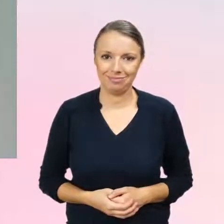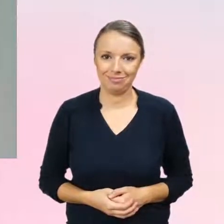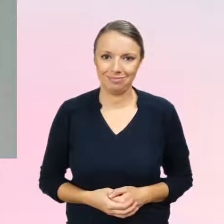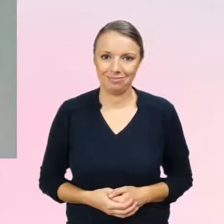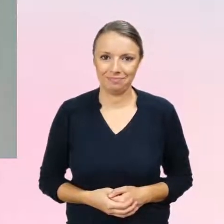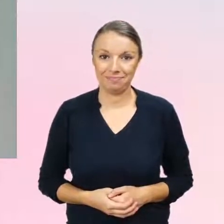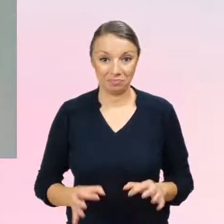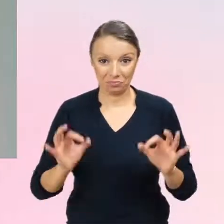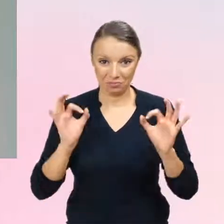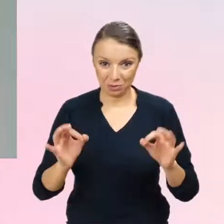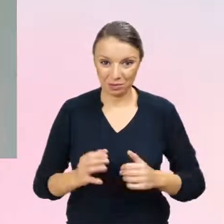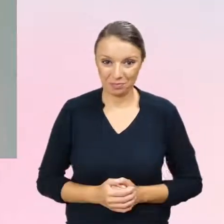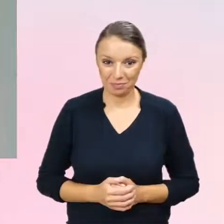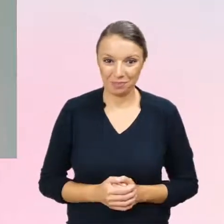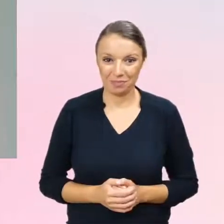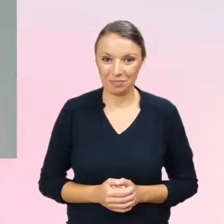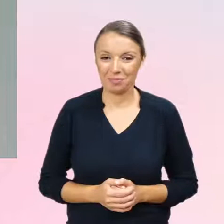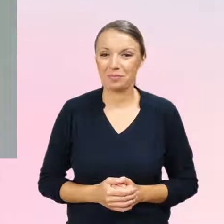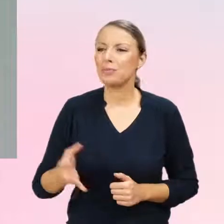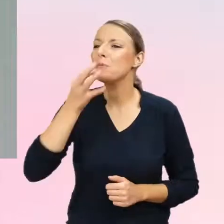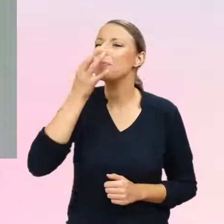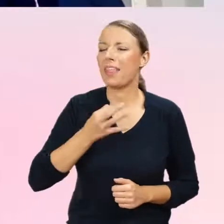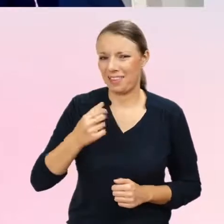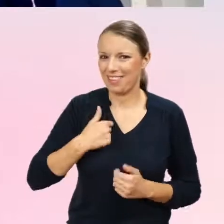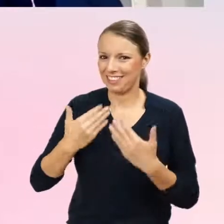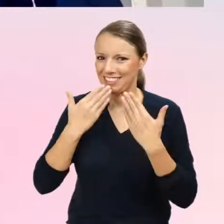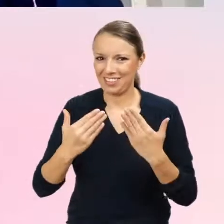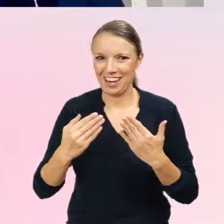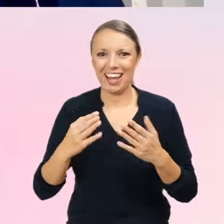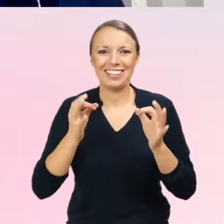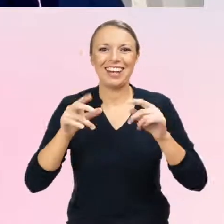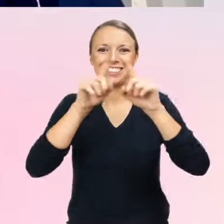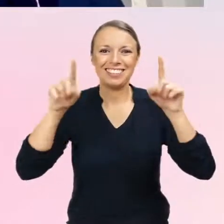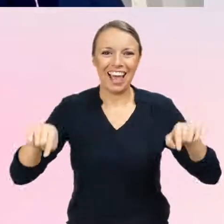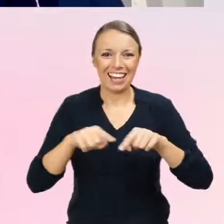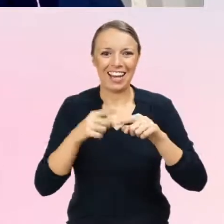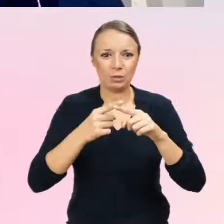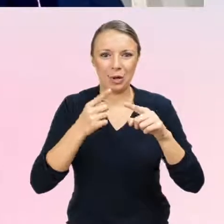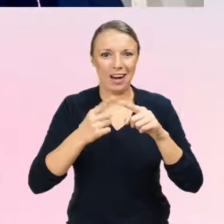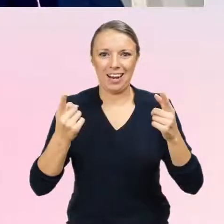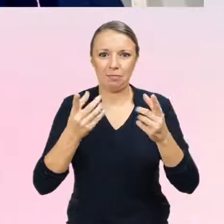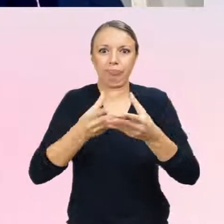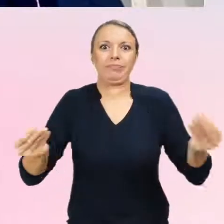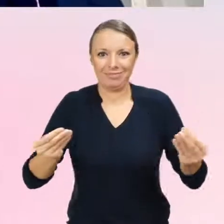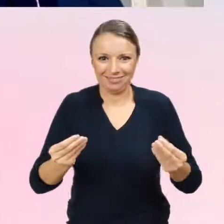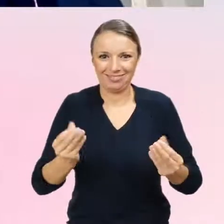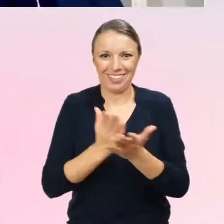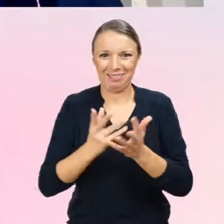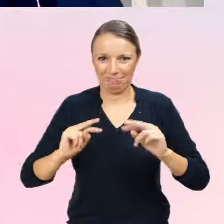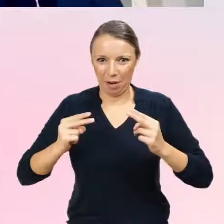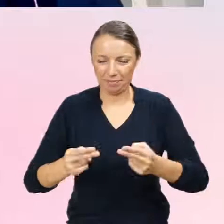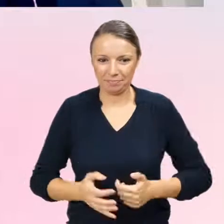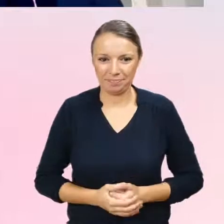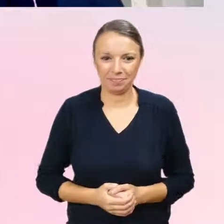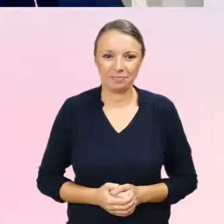Dobrze, to ja dziękuję za to pytanie, tylko zgubiłam teraz swój ekran. No dobrze, no to jeszcze raz wracamy do tych